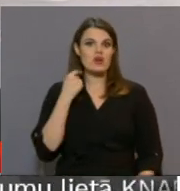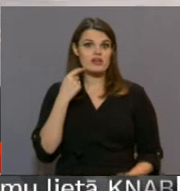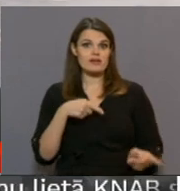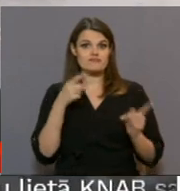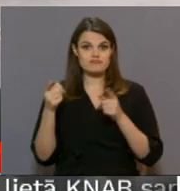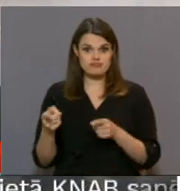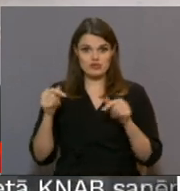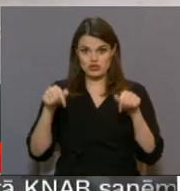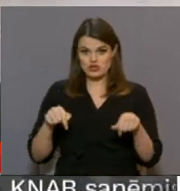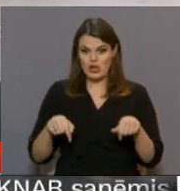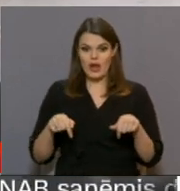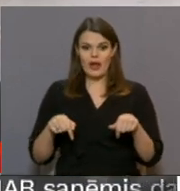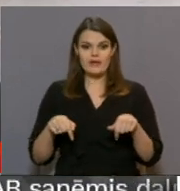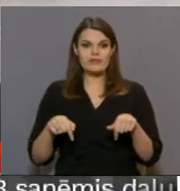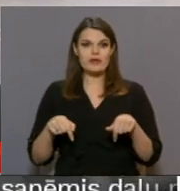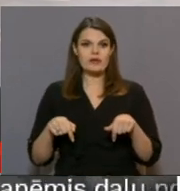pārvācāmies uz šeieni,